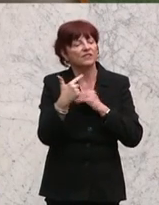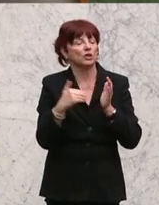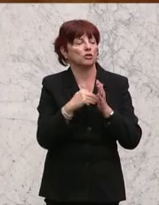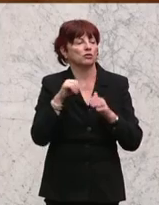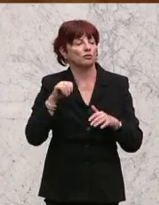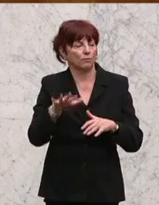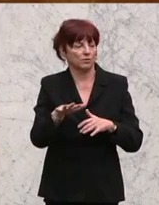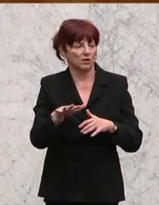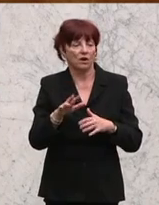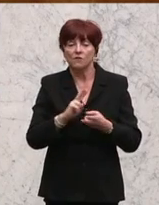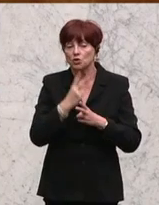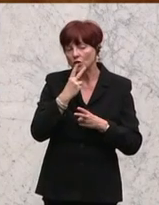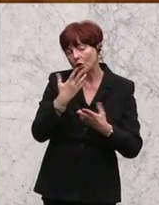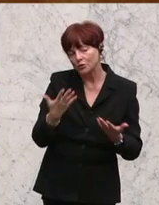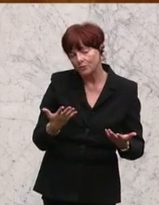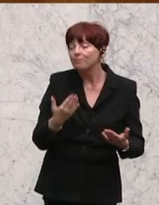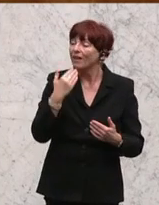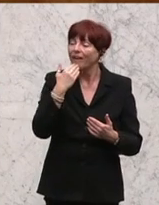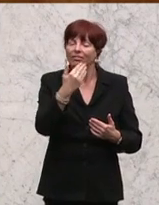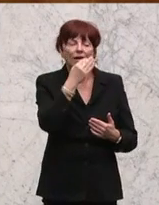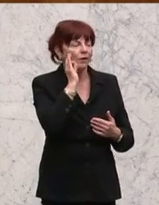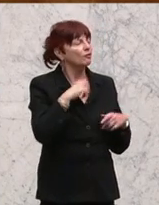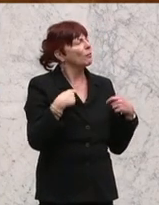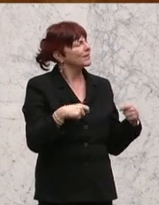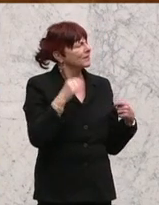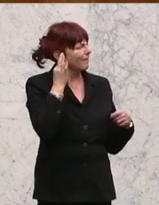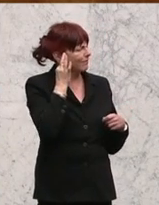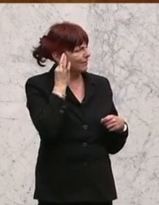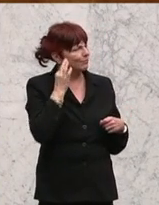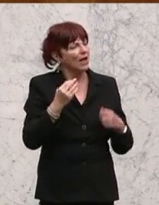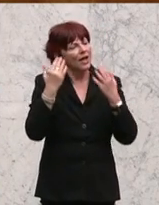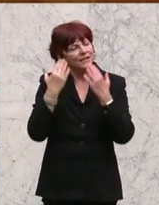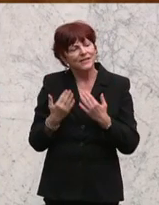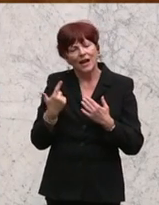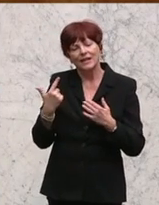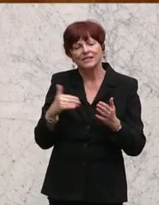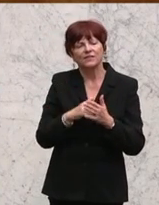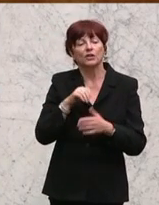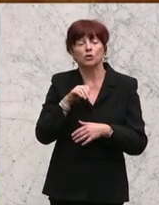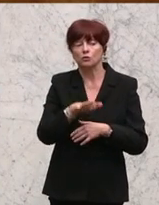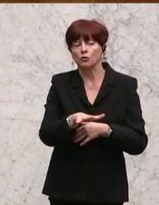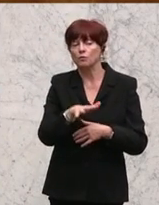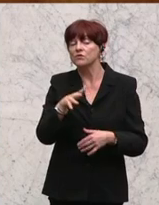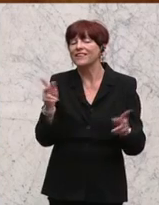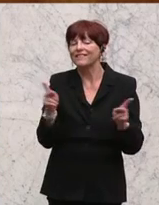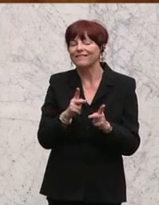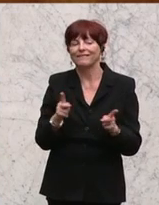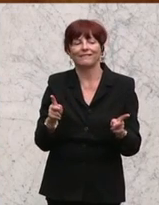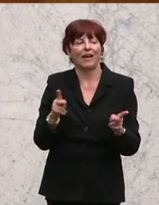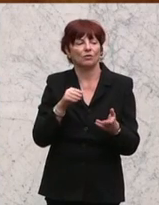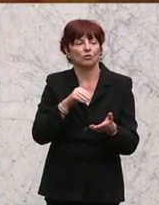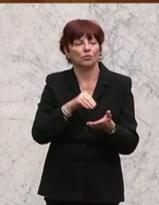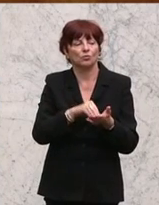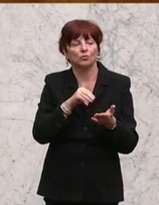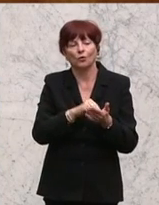Herr Bundesminister. Danke, Frau Präsidentin, Herr Abgeordneter. Ich kann Ihnen die Zahlen aus dem Jahr 2015 noch nicht sagen, weil sie nicht